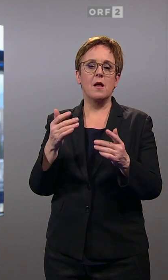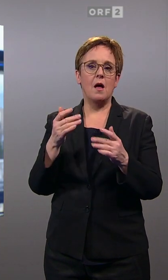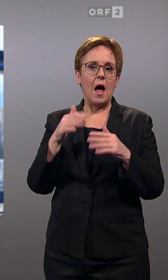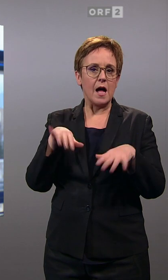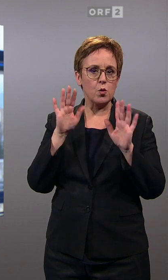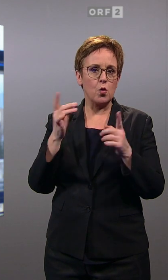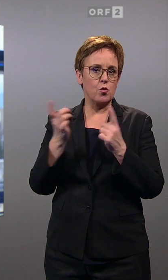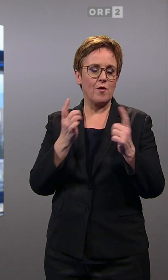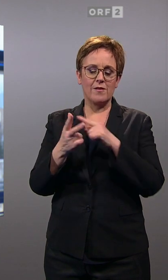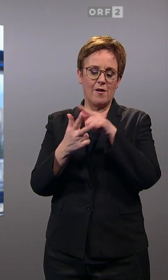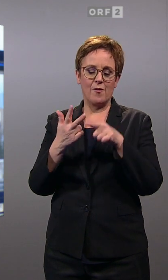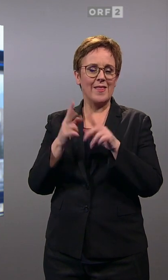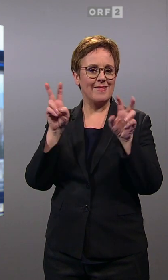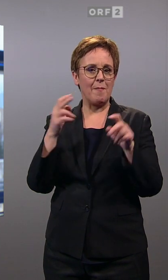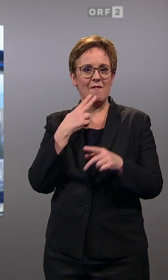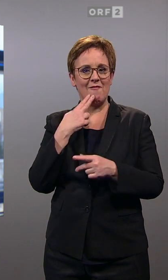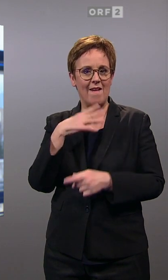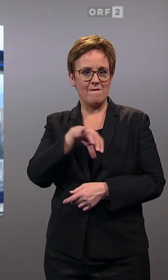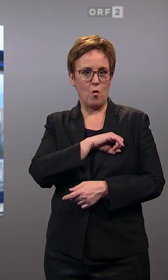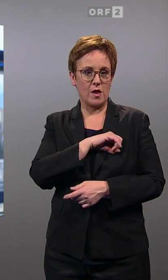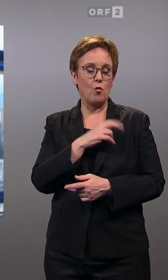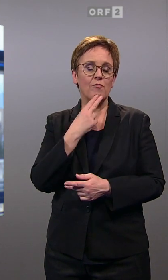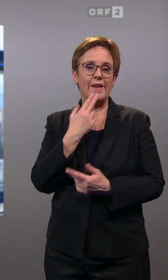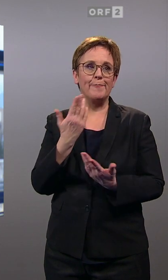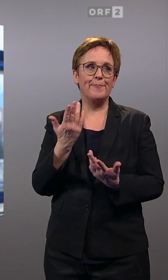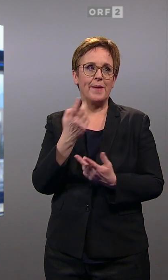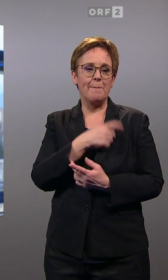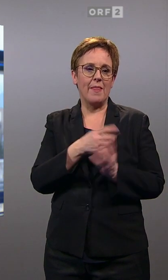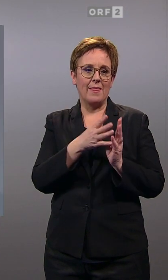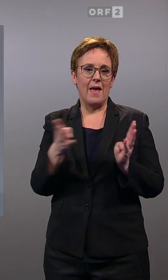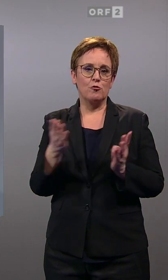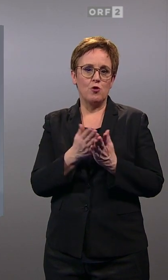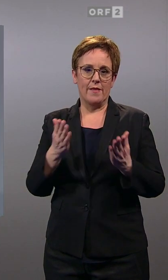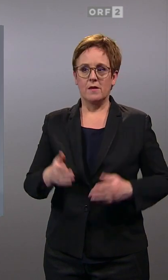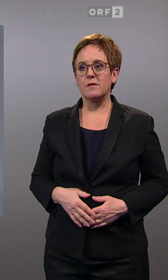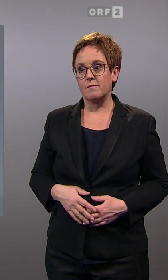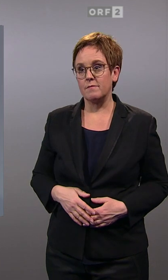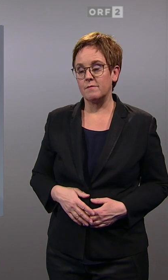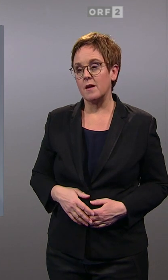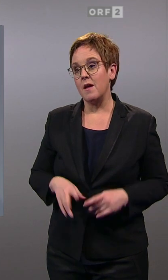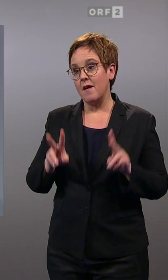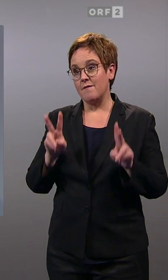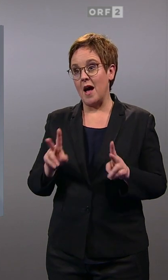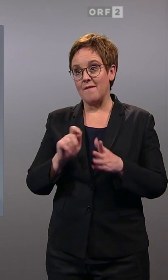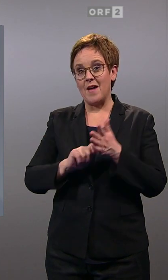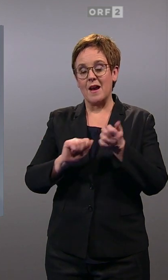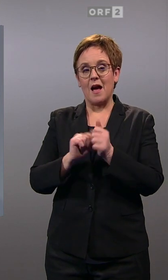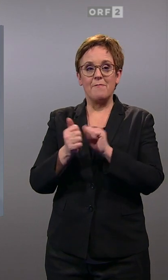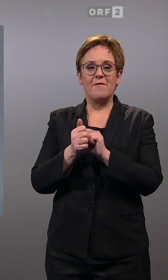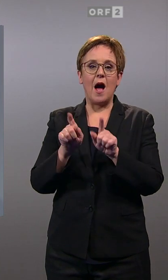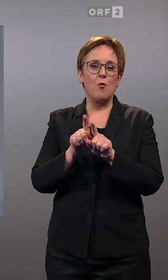kann das denn nützen bzw. wem auch Schaden im Parteienspektrum? Es ist wirklich so, dass Wahlkampf auch ein